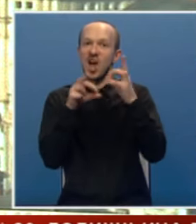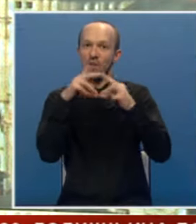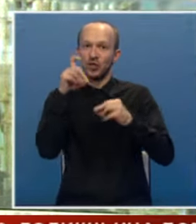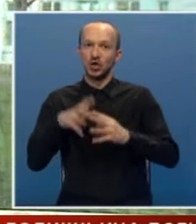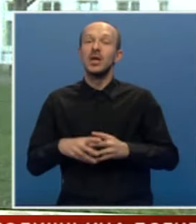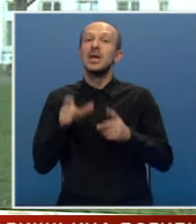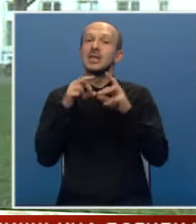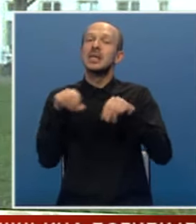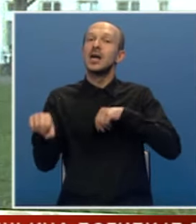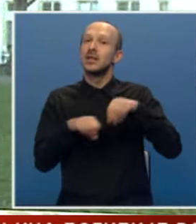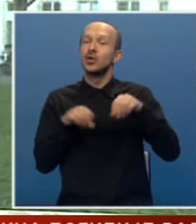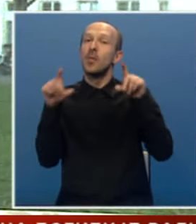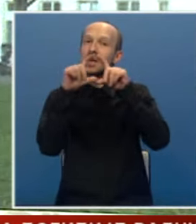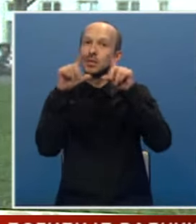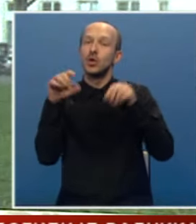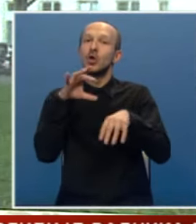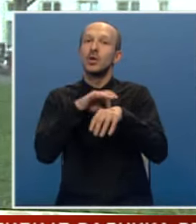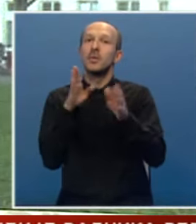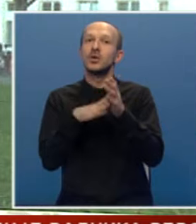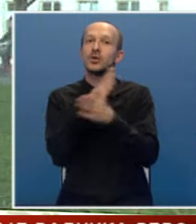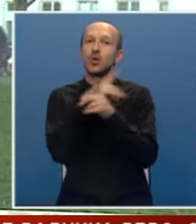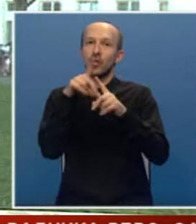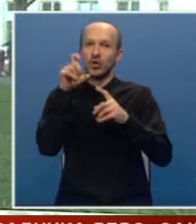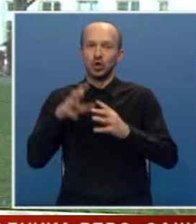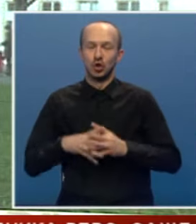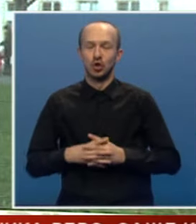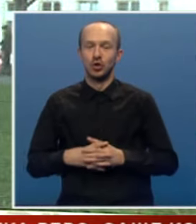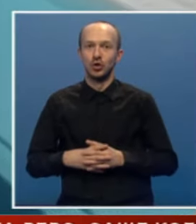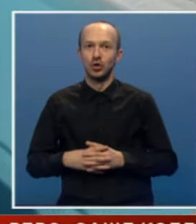Cvijanović sa direktorom instituta dr. Miroslav Zotović.